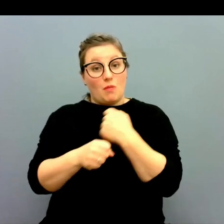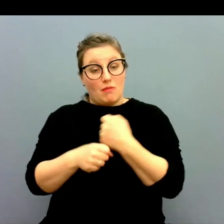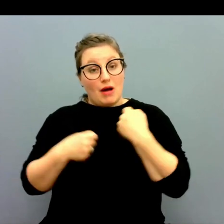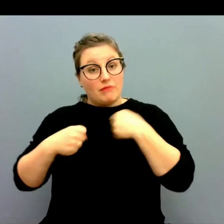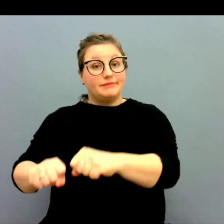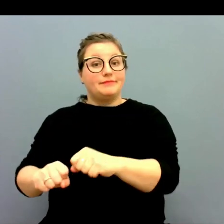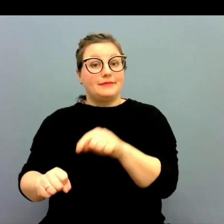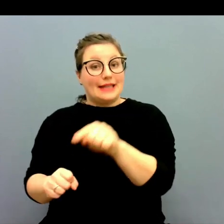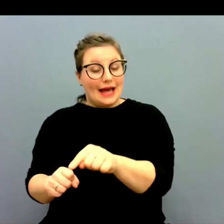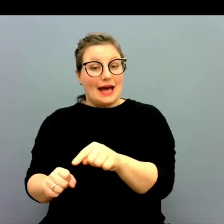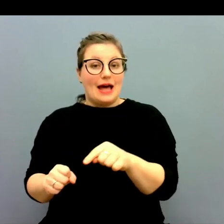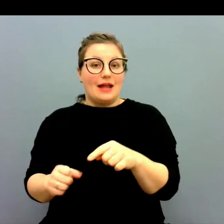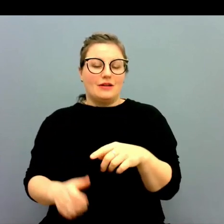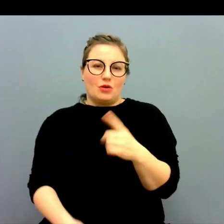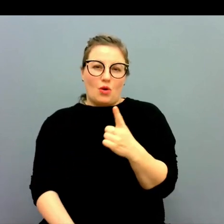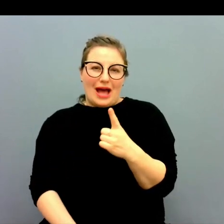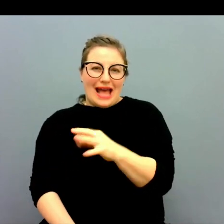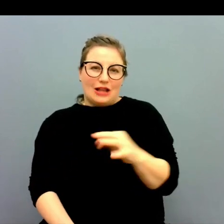verkar.